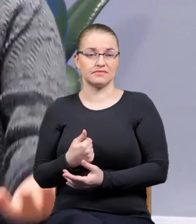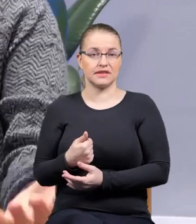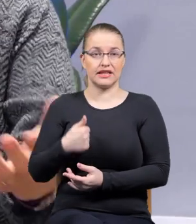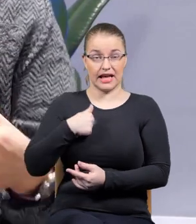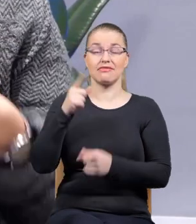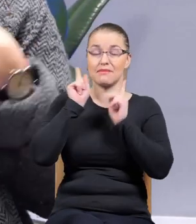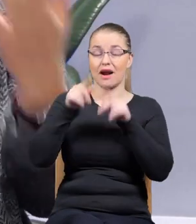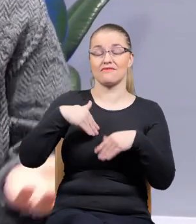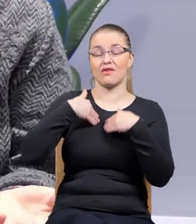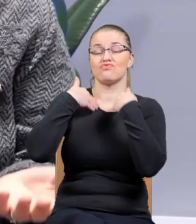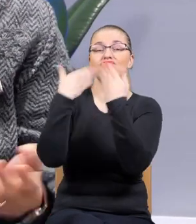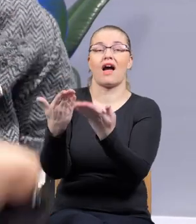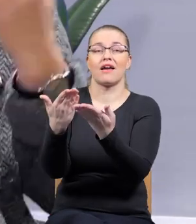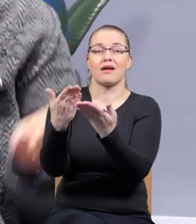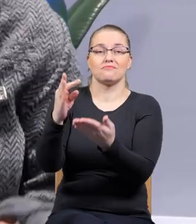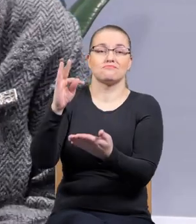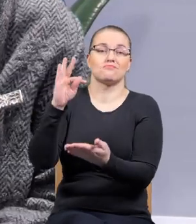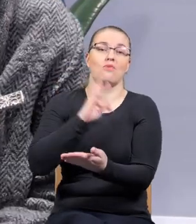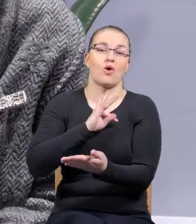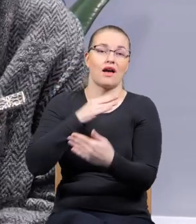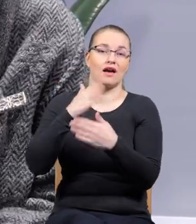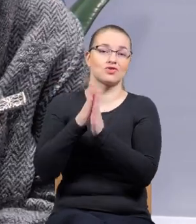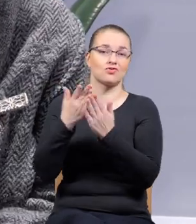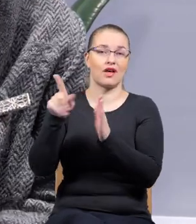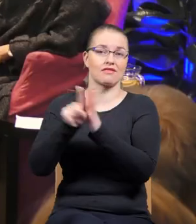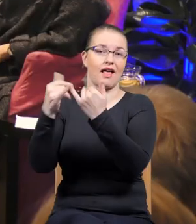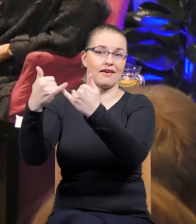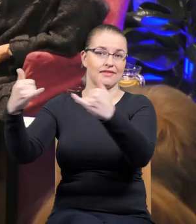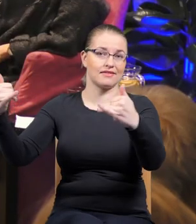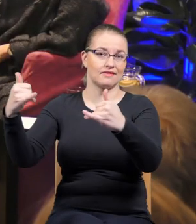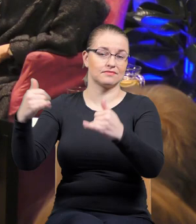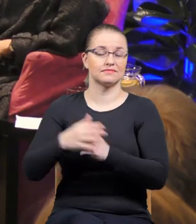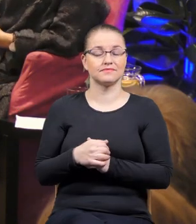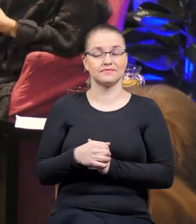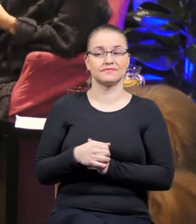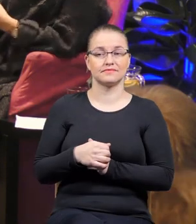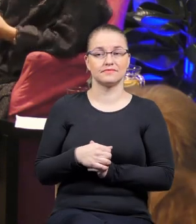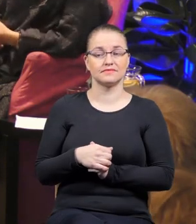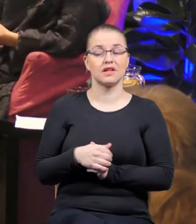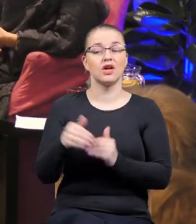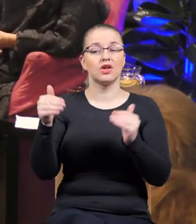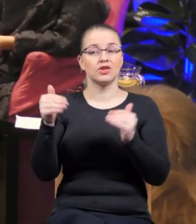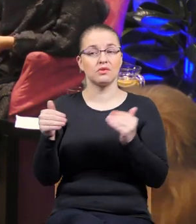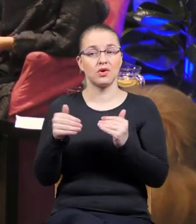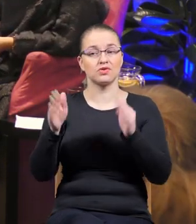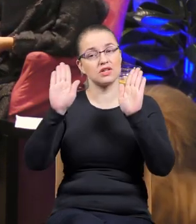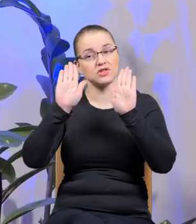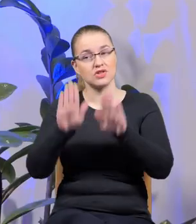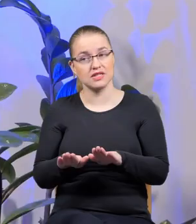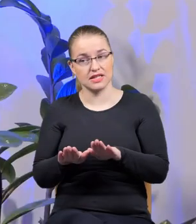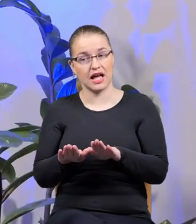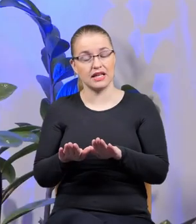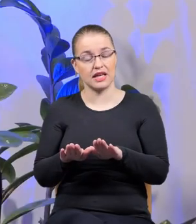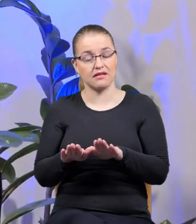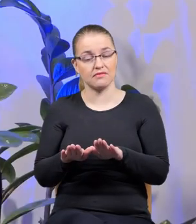oddaję tę książkę, ona już nie jest moja, idzie gdzie indziej. Dokładnie. No to może zostańmy przez chwilę przy tym meandrowaniu